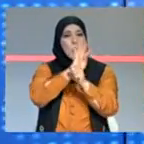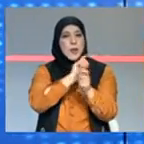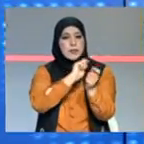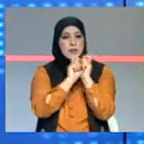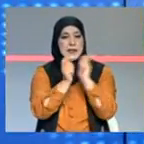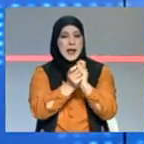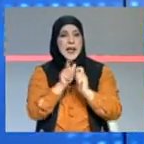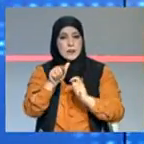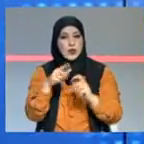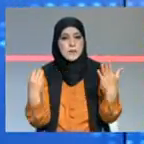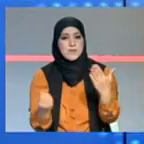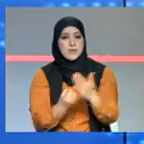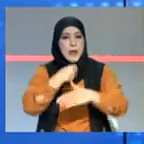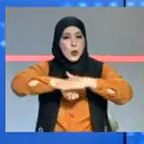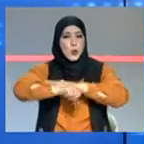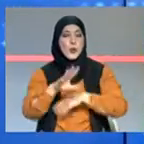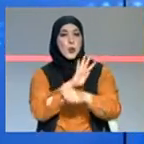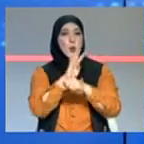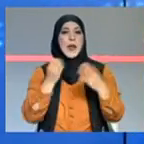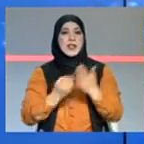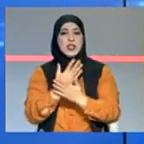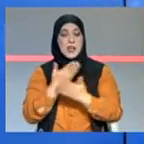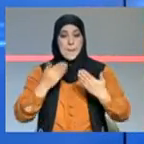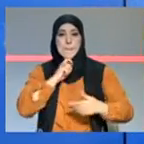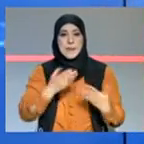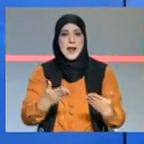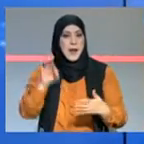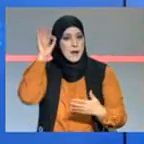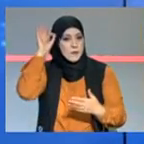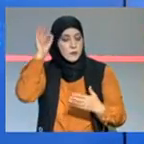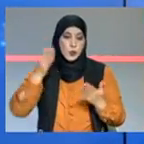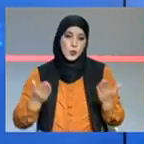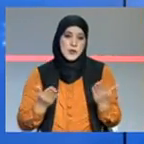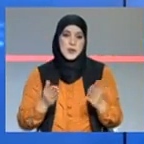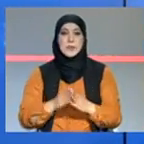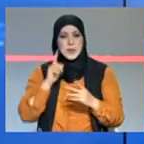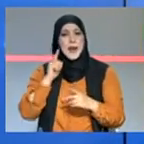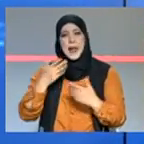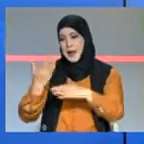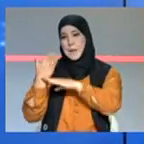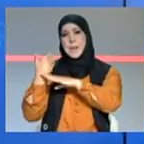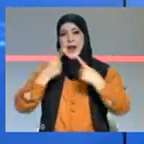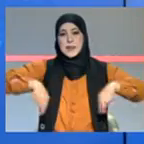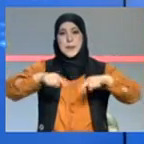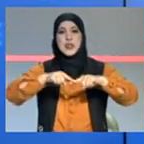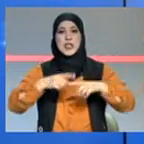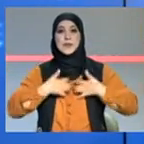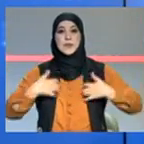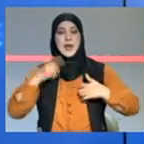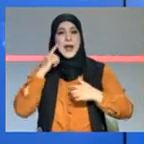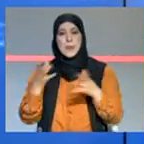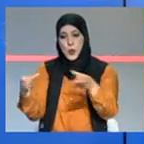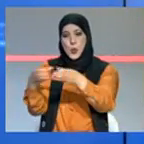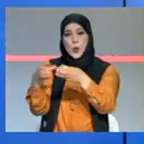لكن حثينا واحنا البارح في الاجتماع المجلس العلمي الناس المختصين خاصة المختصين في الفيرولوجي